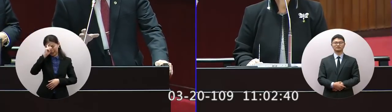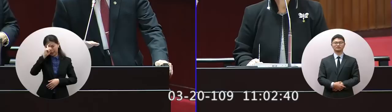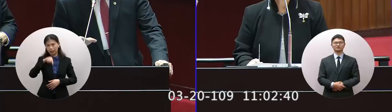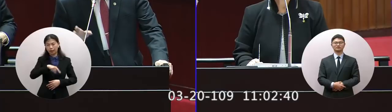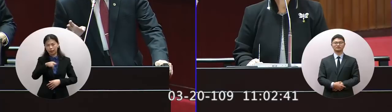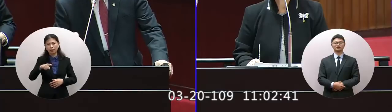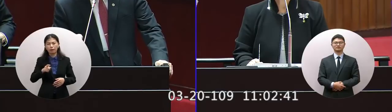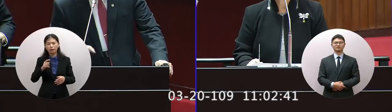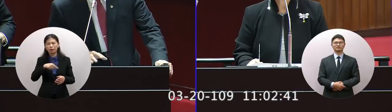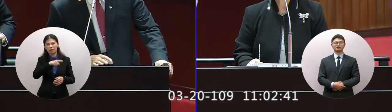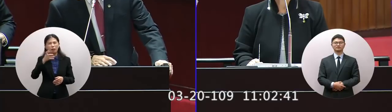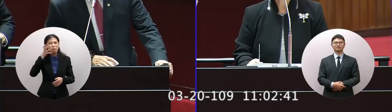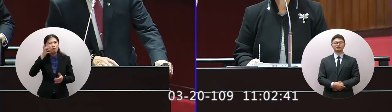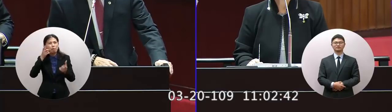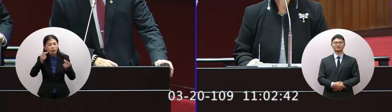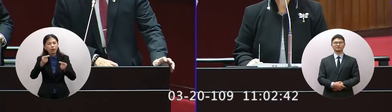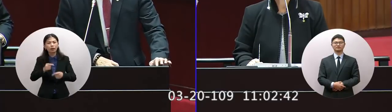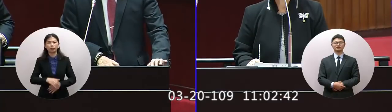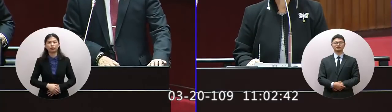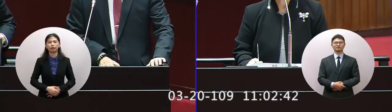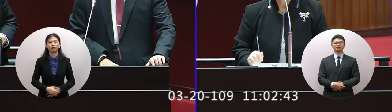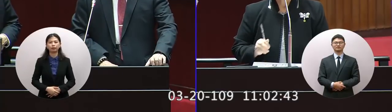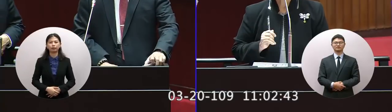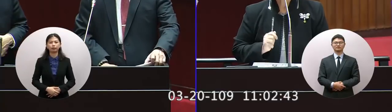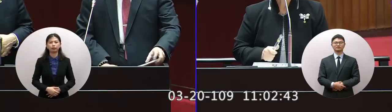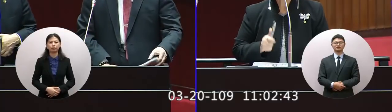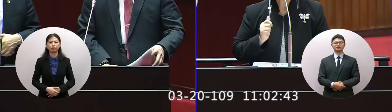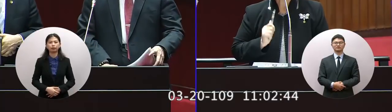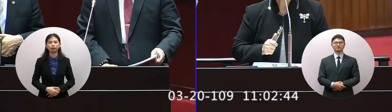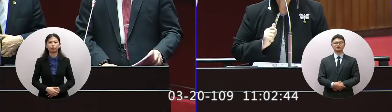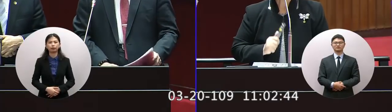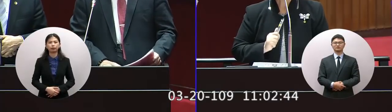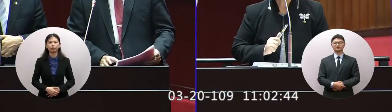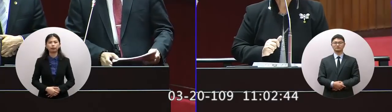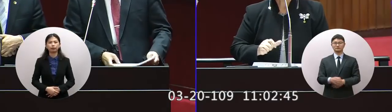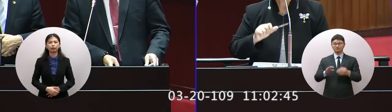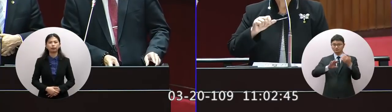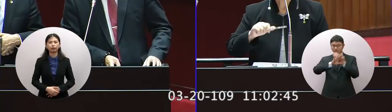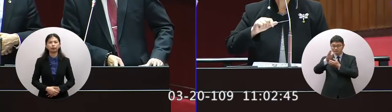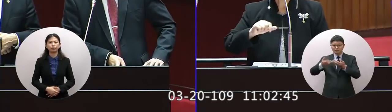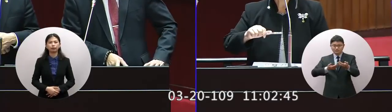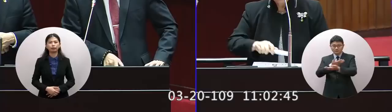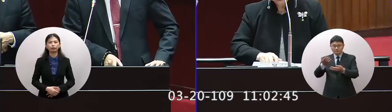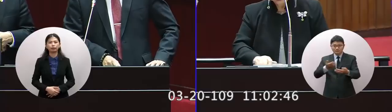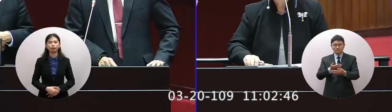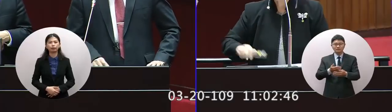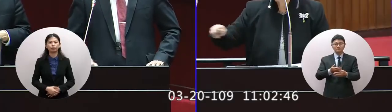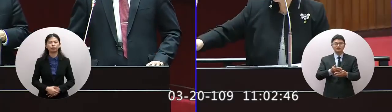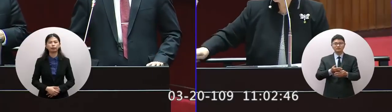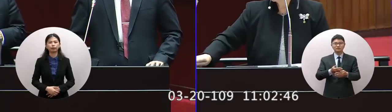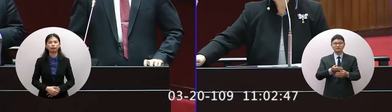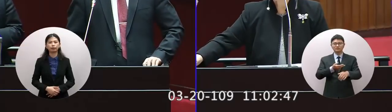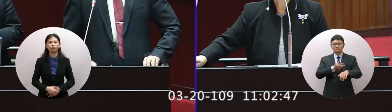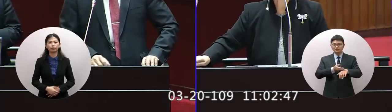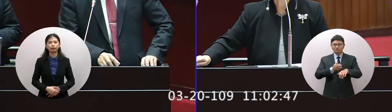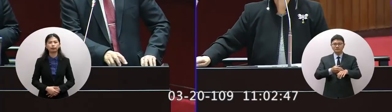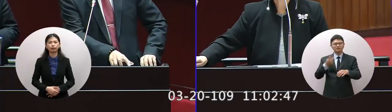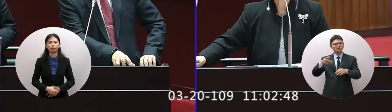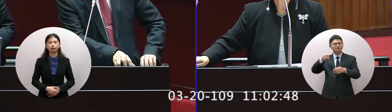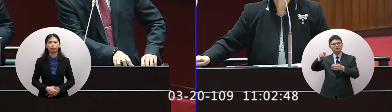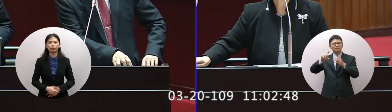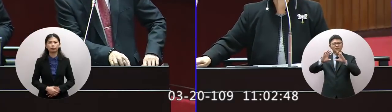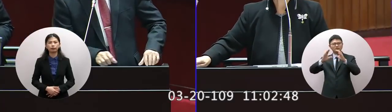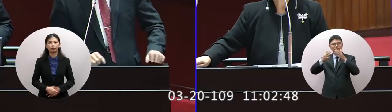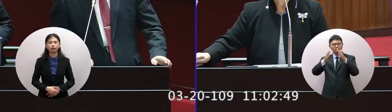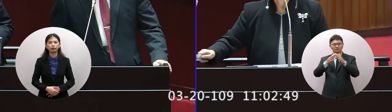大家期待的這個方向來進行我們的外交管道有時候現在這些國家我們